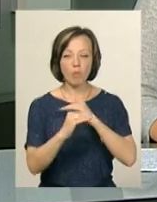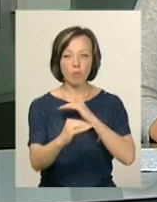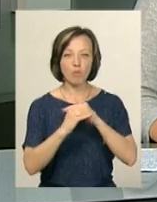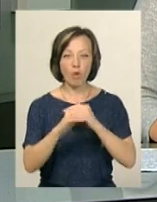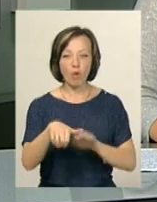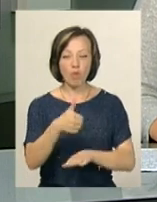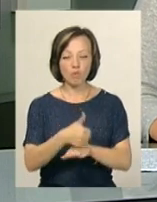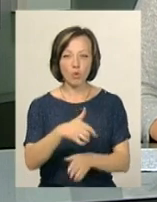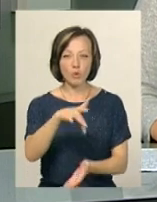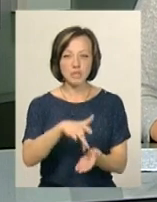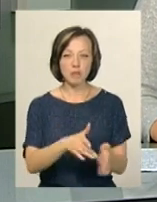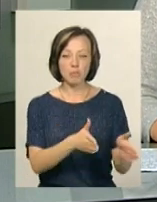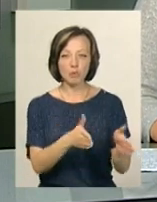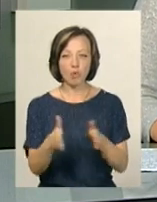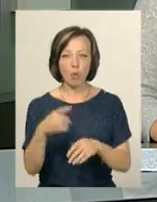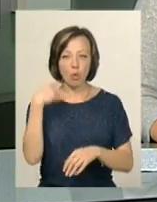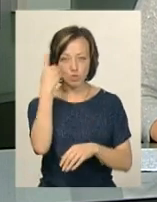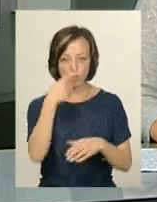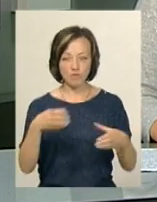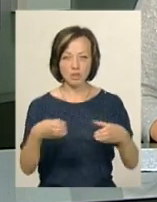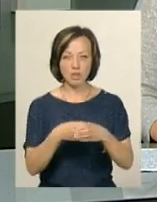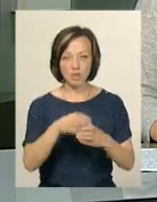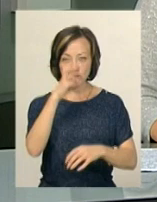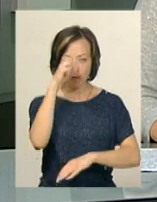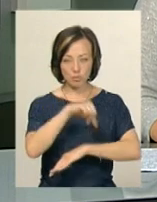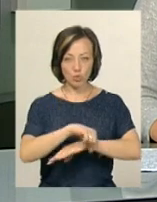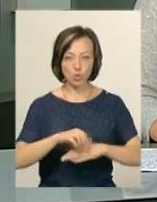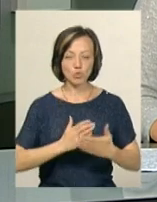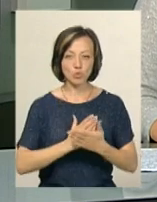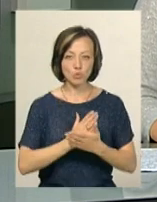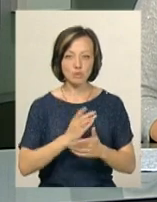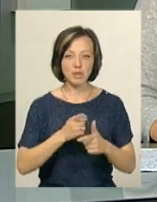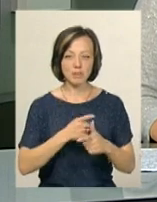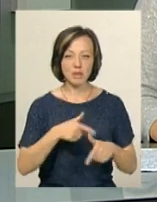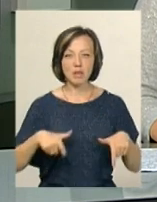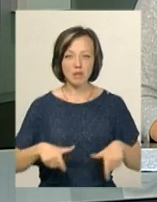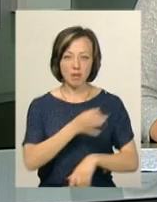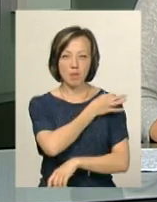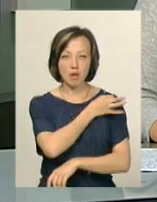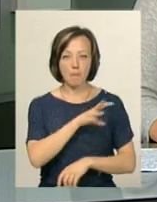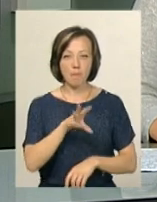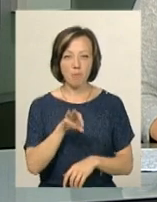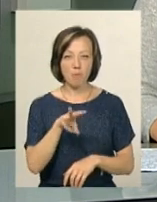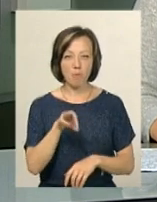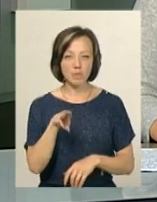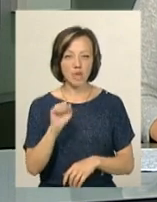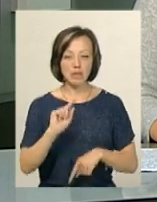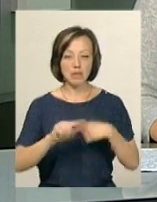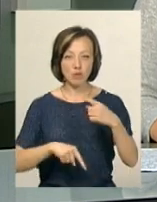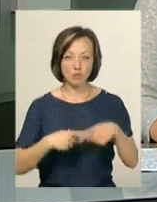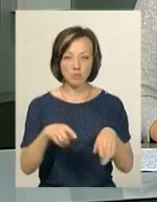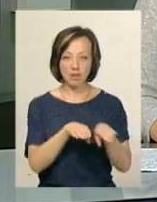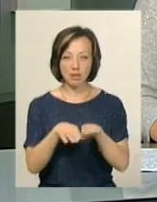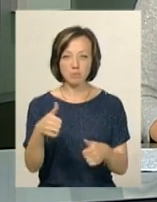головного центру підготовки особового складу Державної прикордонної служби імені генерал-майора Ігоря Момота. Наступний етап